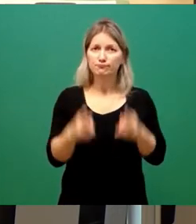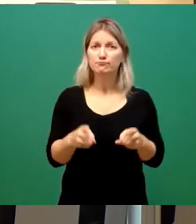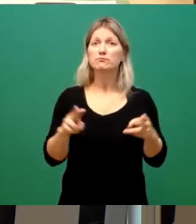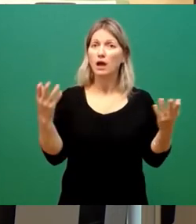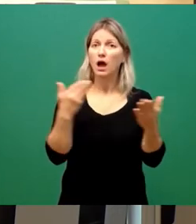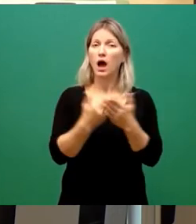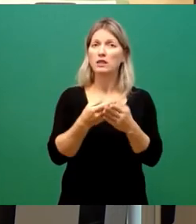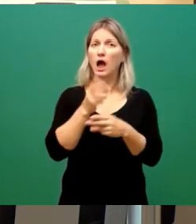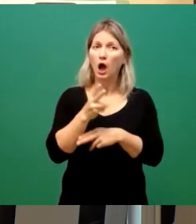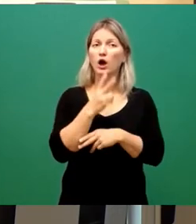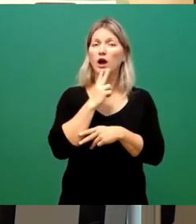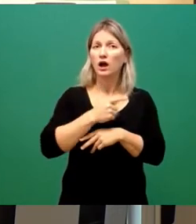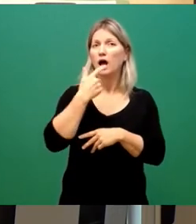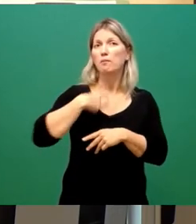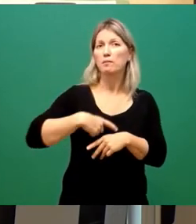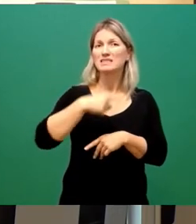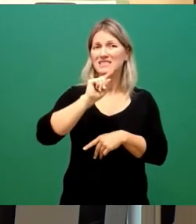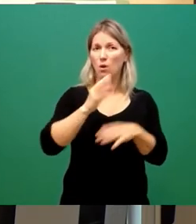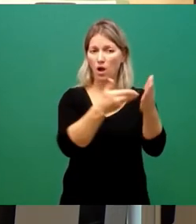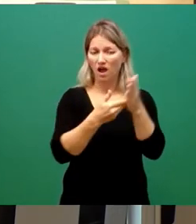Vorschlag, wie er heute auf dem Tisch liegt, eingereicht.